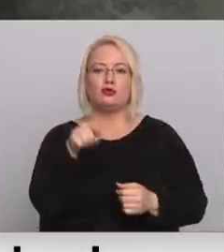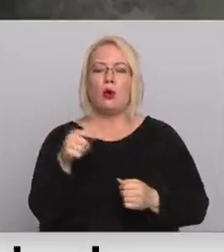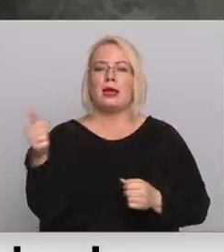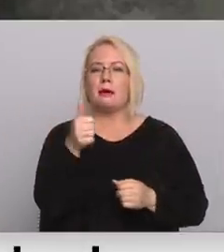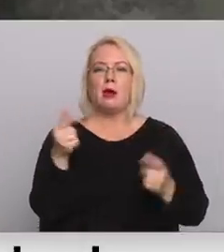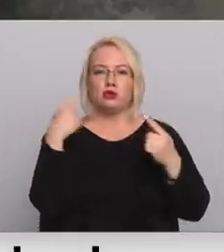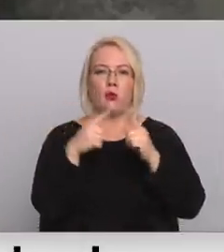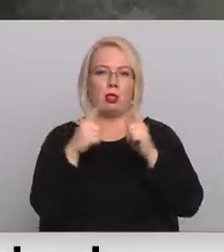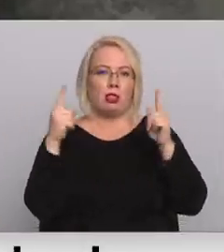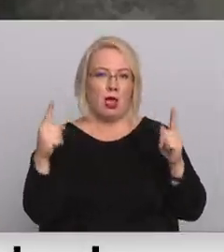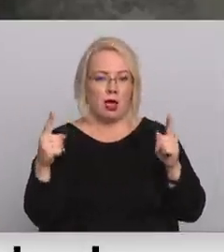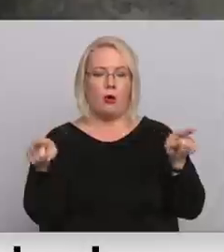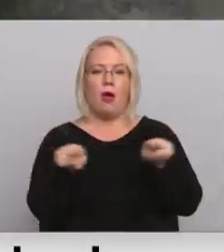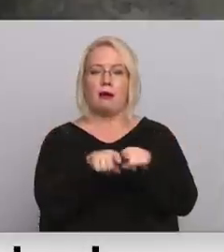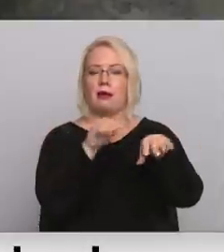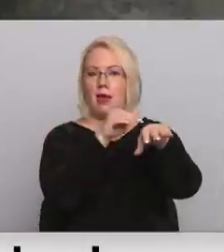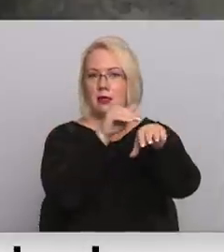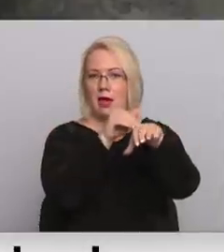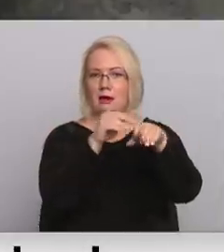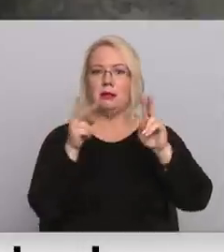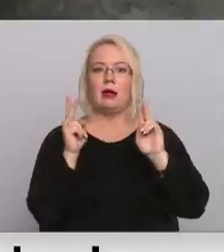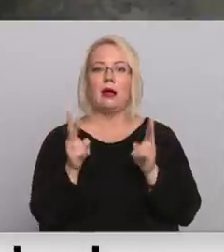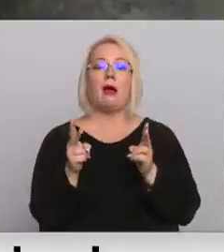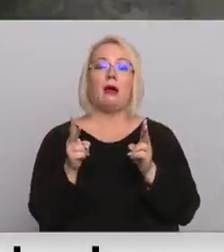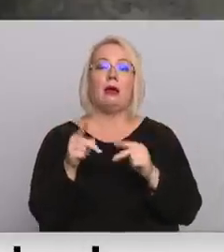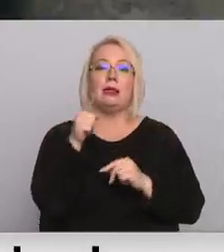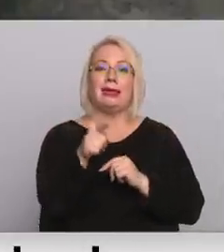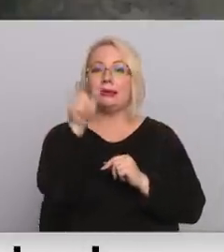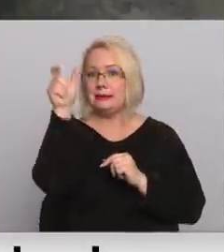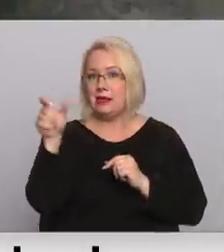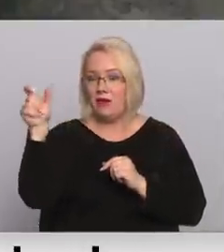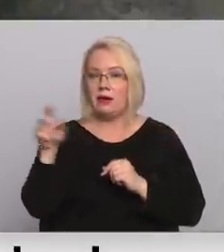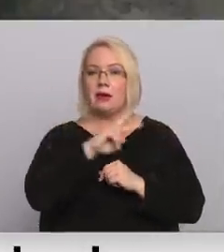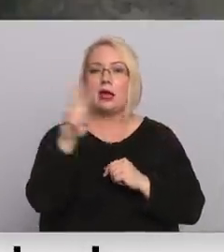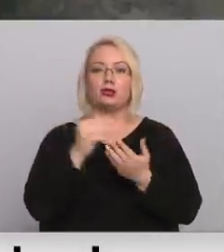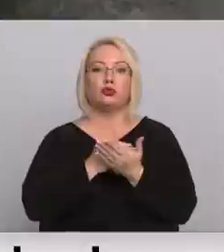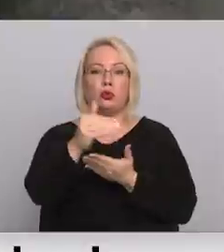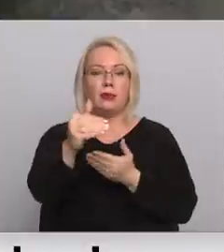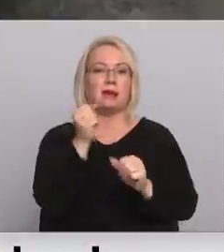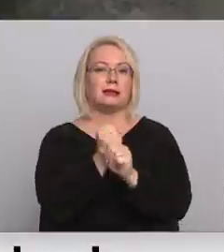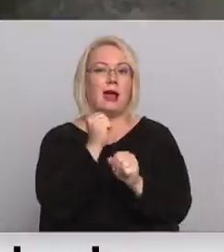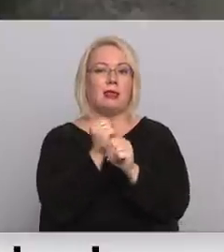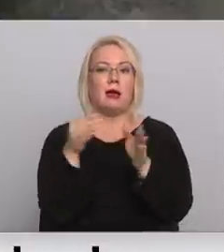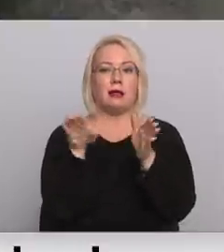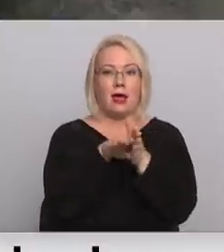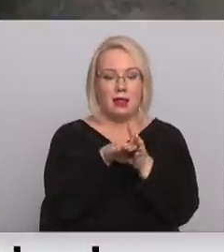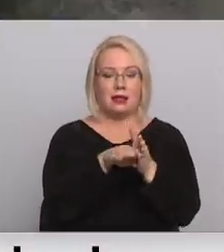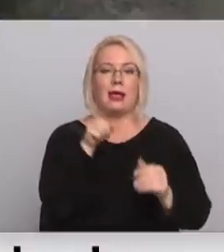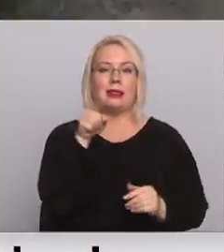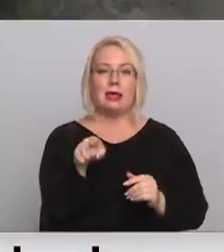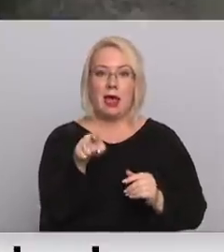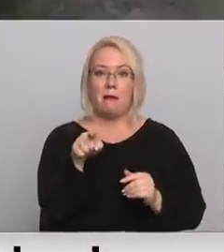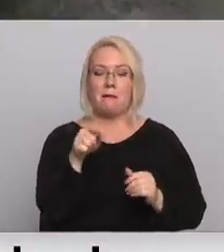laiku. Tāpat ir svarīgi atgādināt, ka tiem cilvēkiem, kas turpinās darbu plātienē, tiem darba